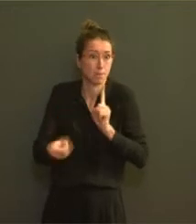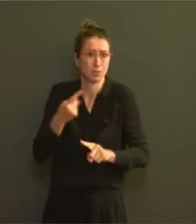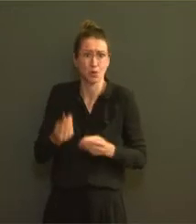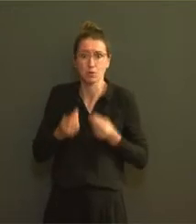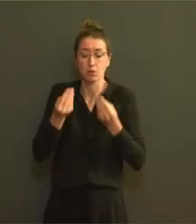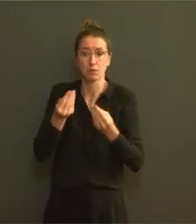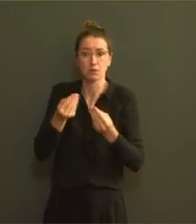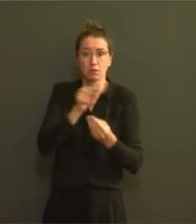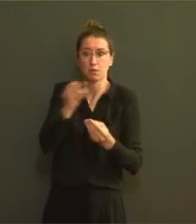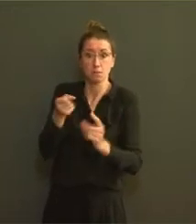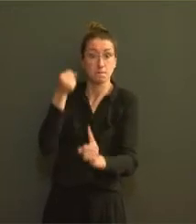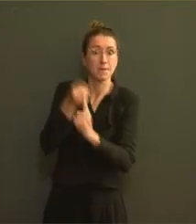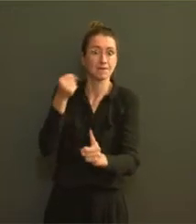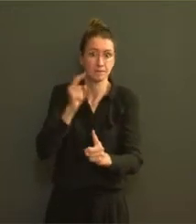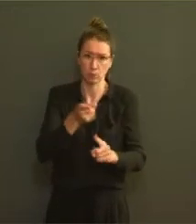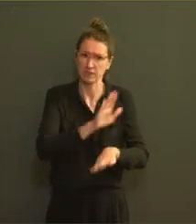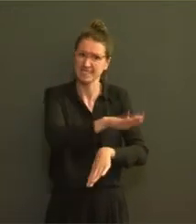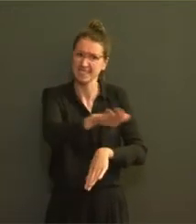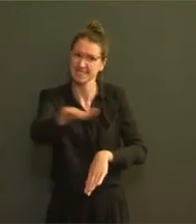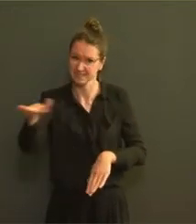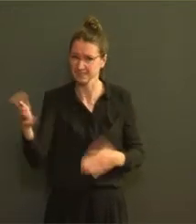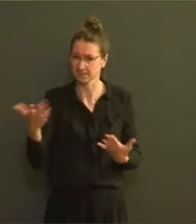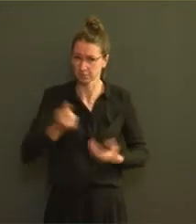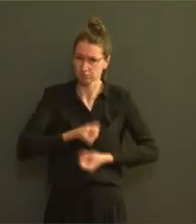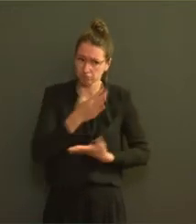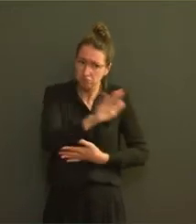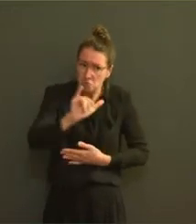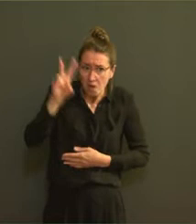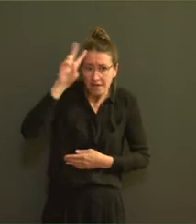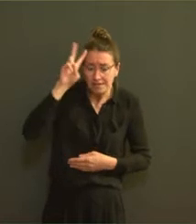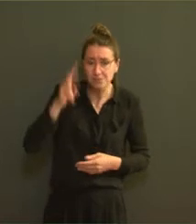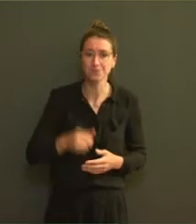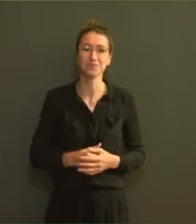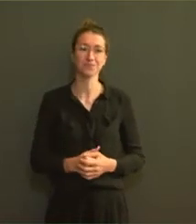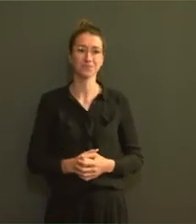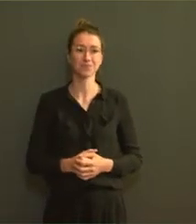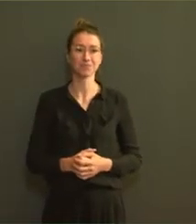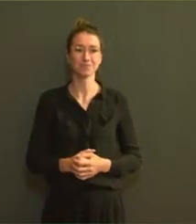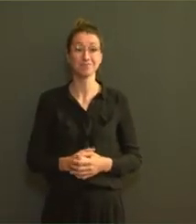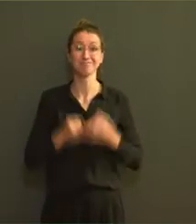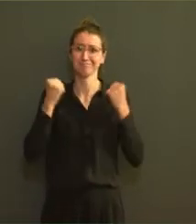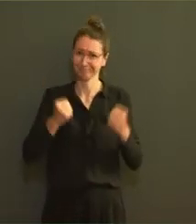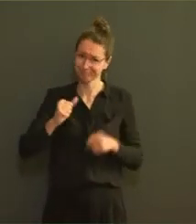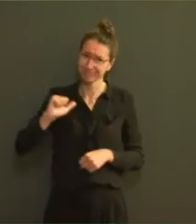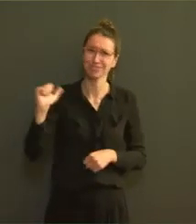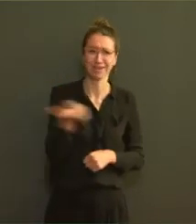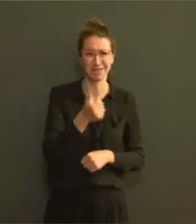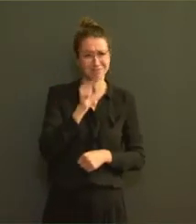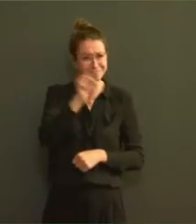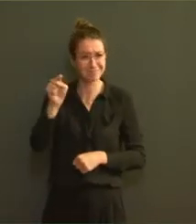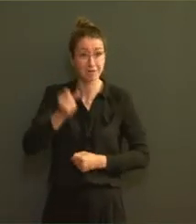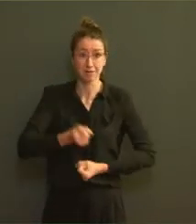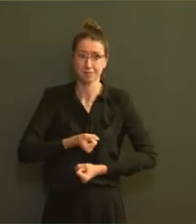continuer à respecter ces règles. Nous sommes tous invités à partager ces 11 millions de raisons dans vos contacts quotidiens,